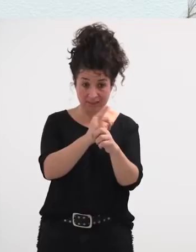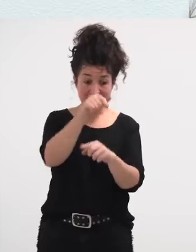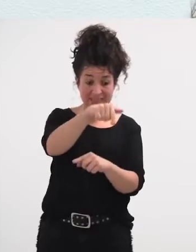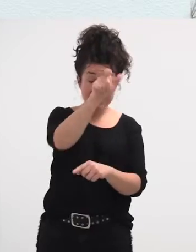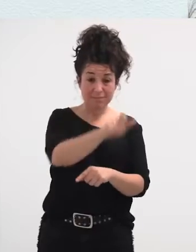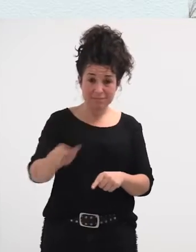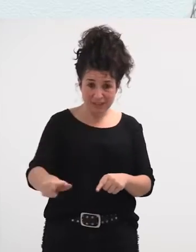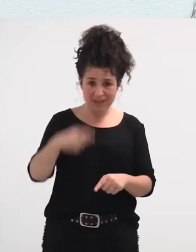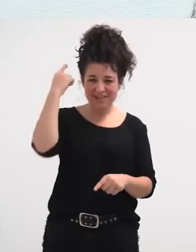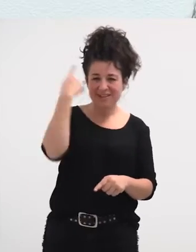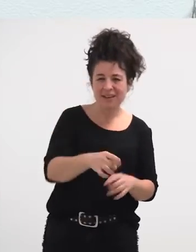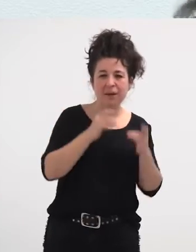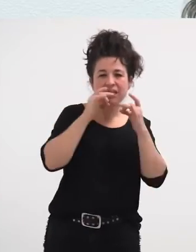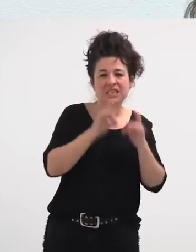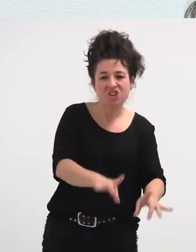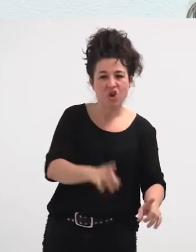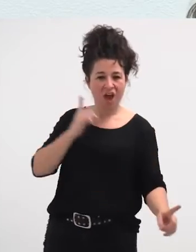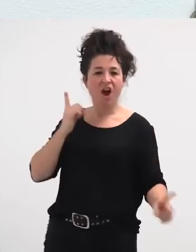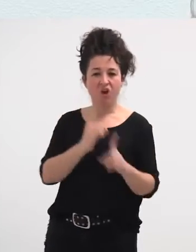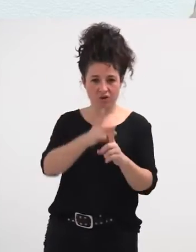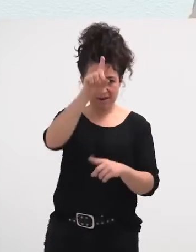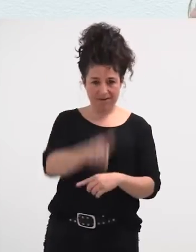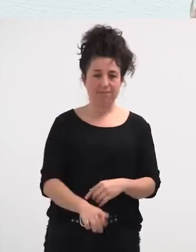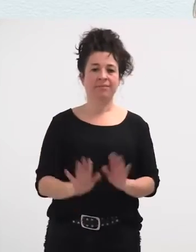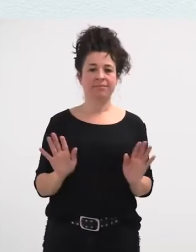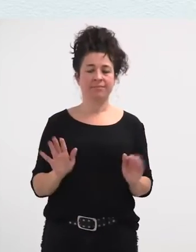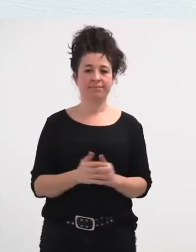historiaren kontra ari direla, oza, badakite, jazta,